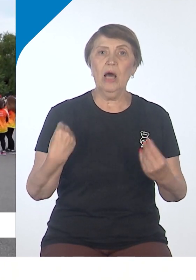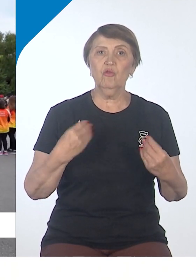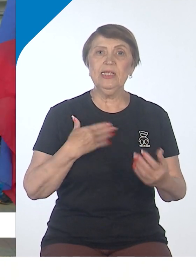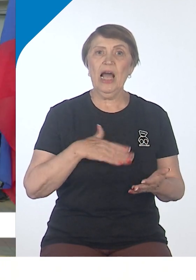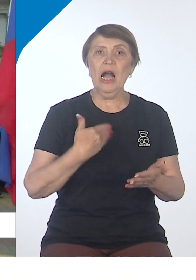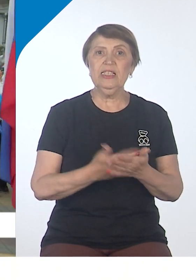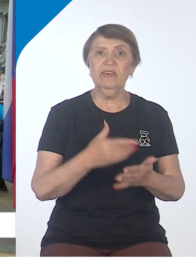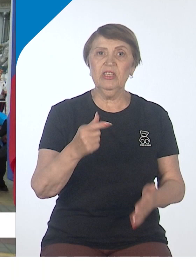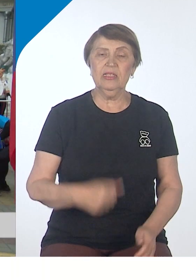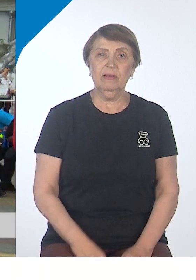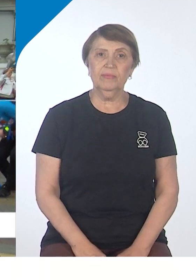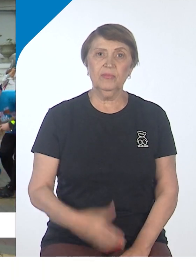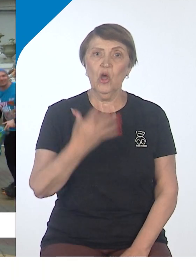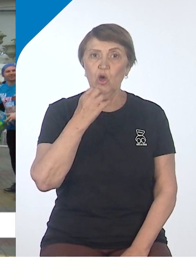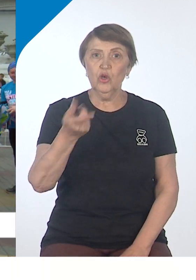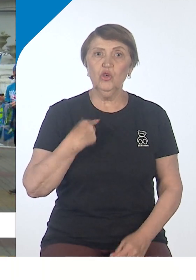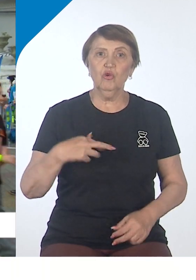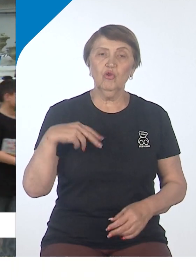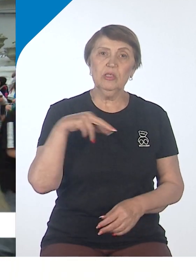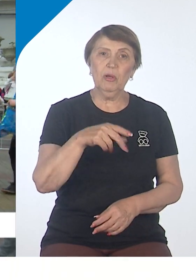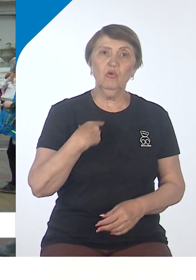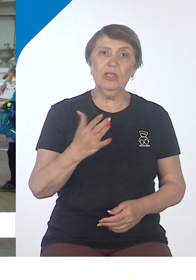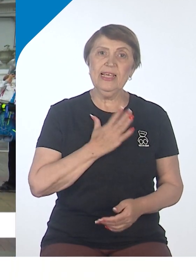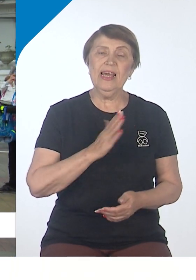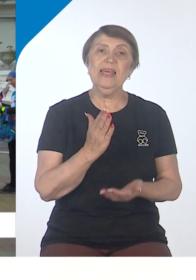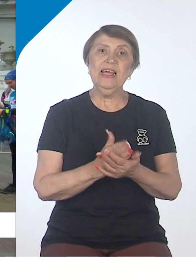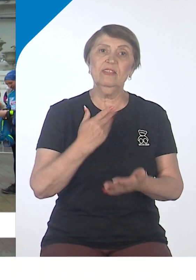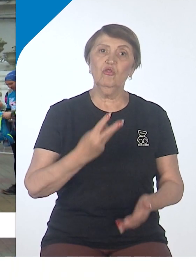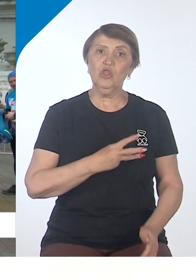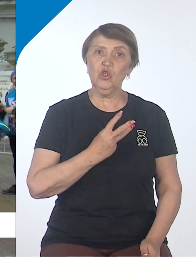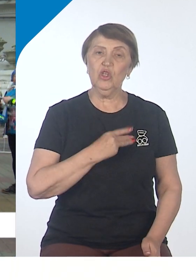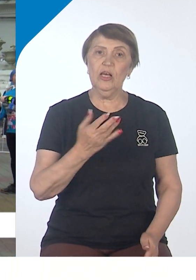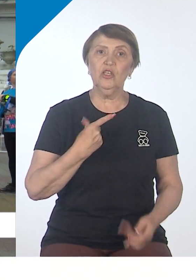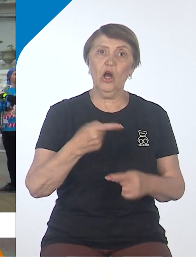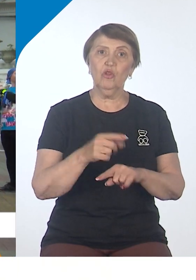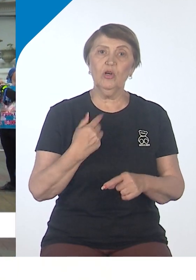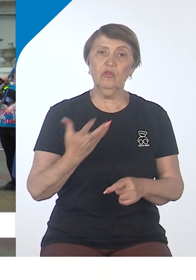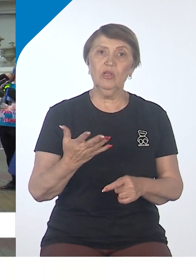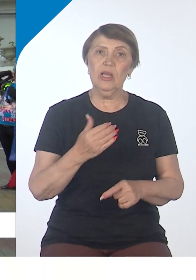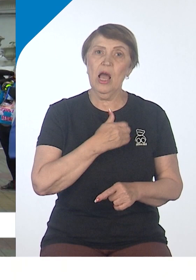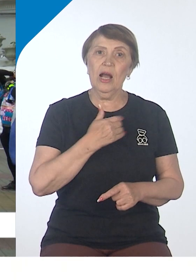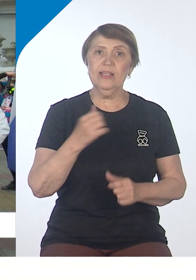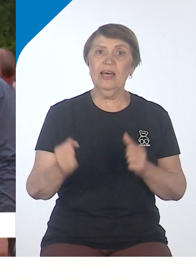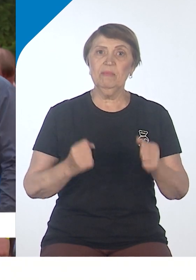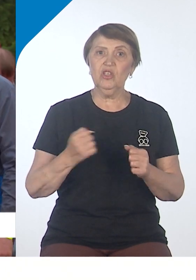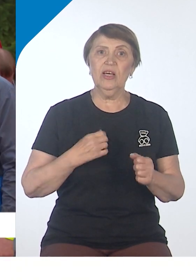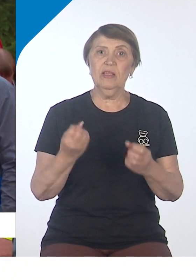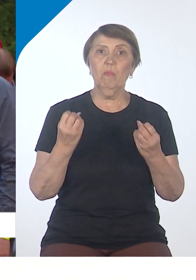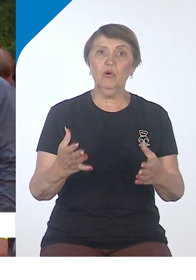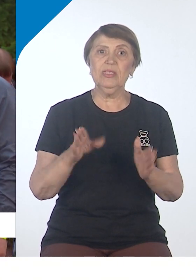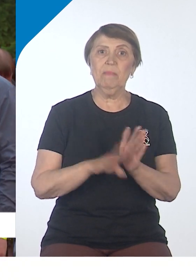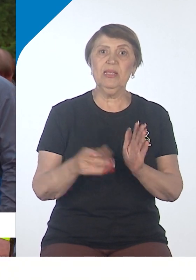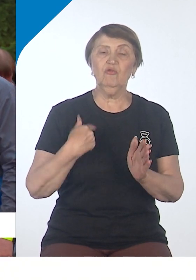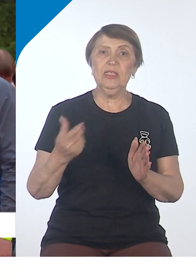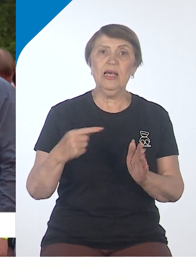Ну, да. И еще подходят, есть желающие, которые уже встают, пристраиваются, просто уже без номерков. Впервые в